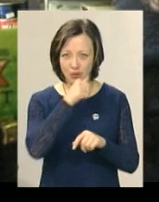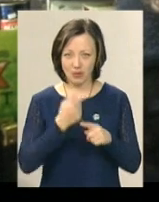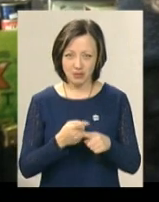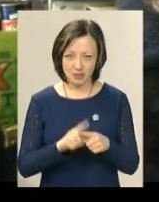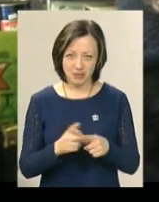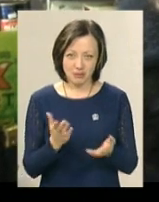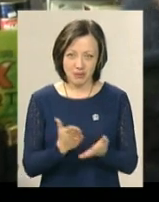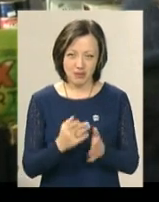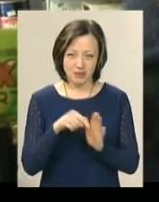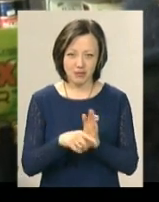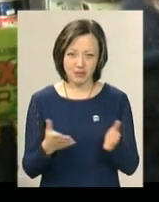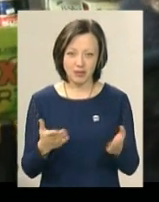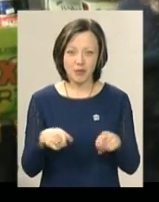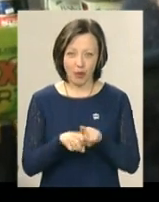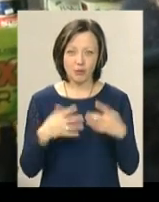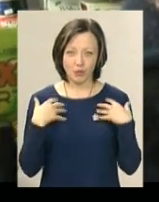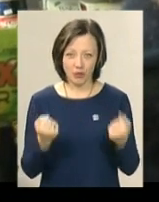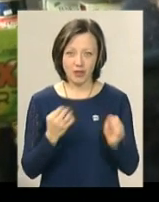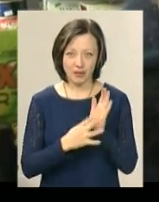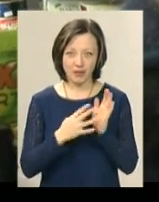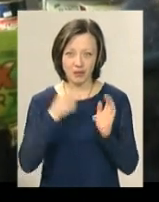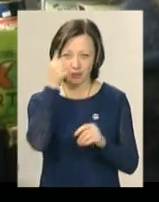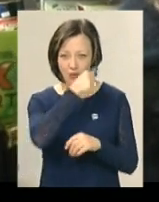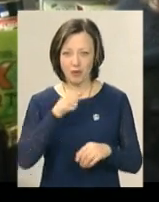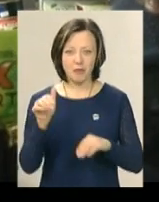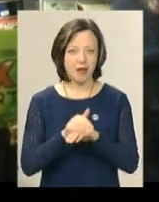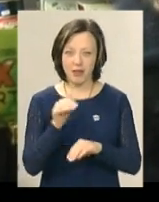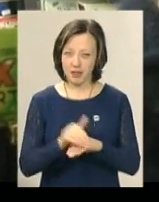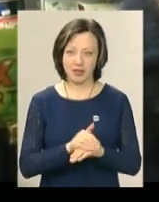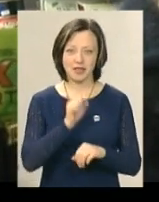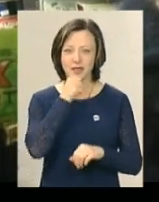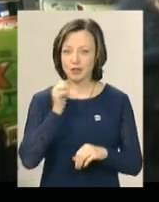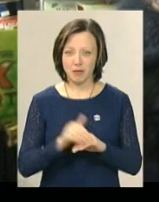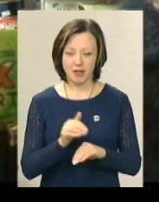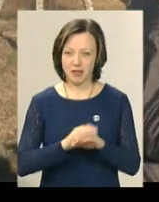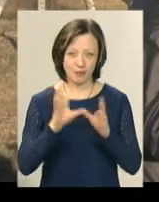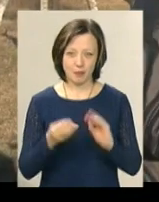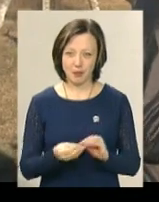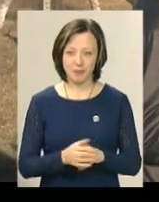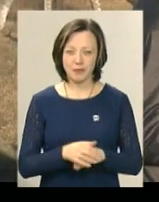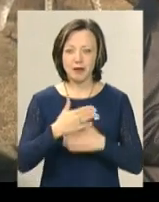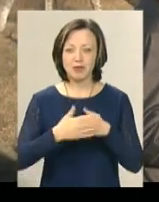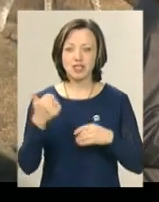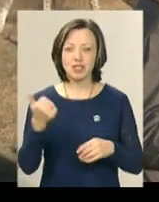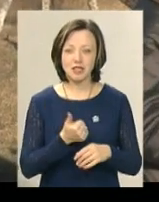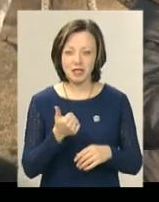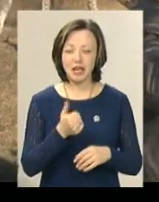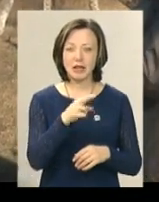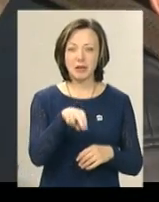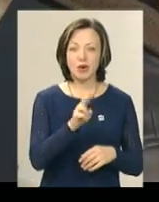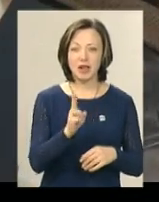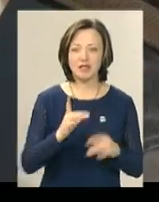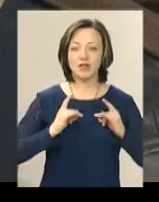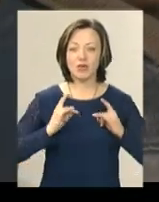при такому здоровлі 90 років. Молодець, дідушка молодець вообще. Найближчої неділі Дмитро Кирилович